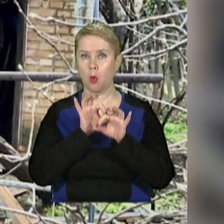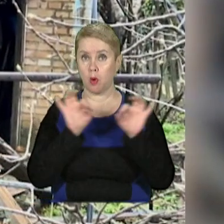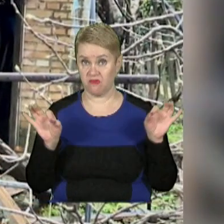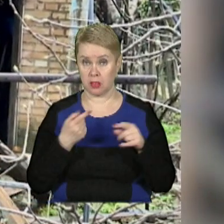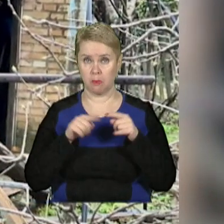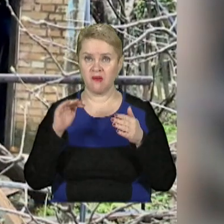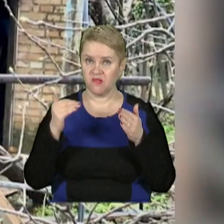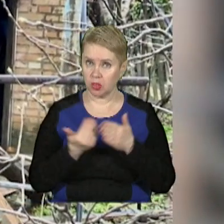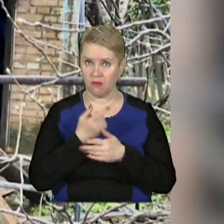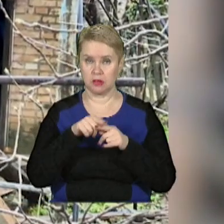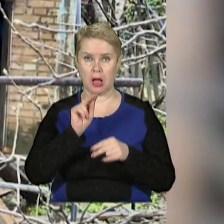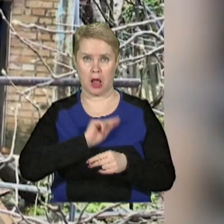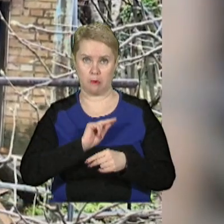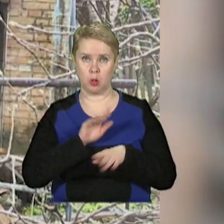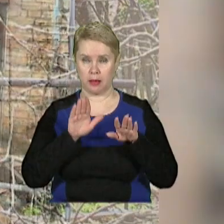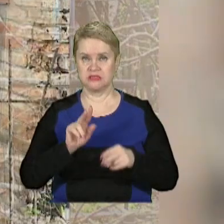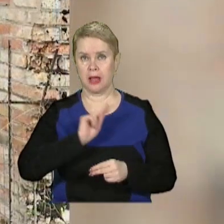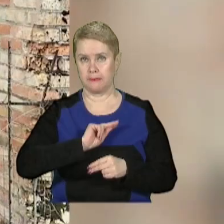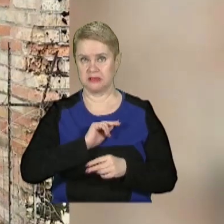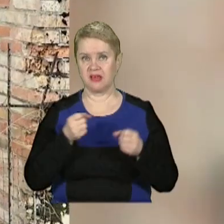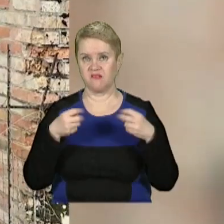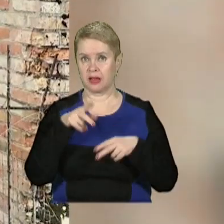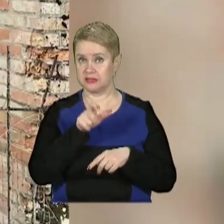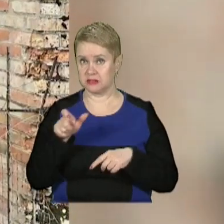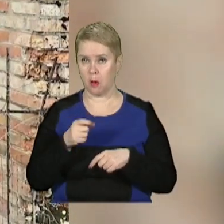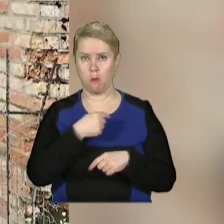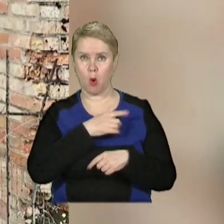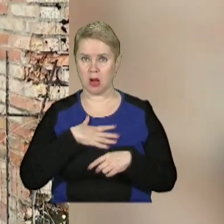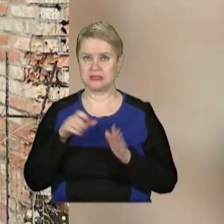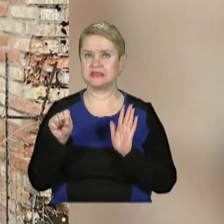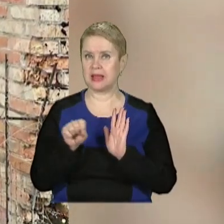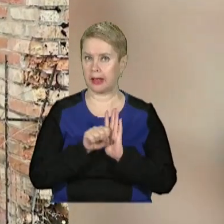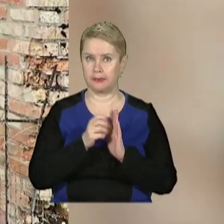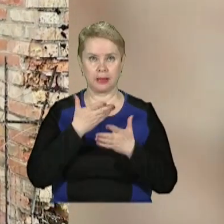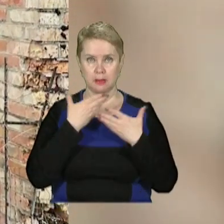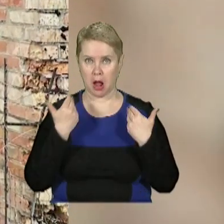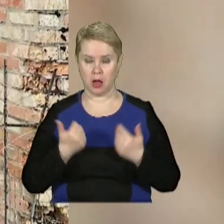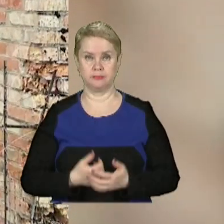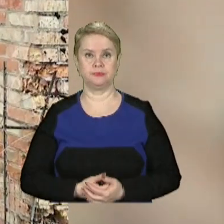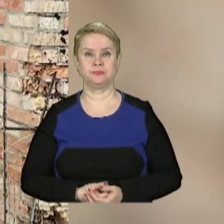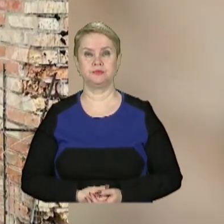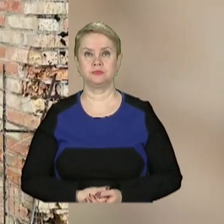Аби відновити їхню роботу, на місцях працюють фахівці. Поранених та загиблих немає.